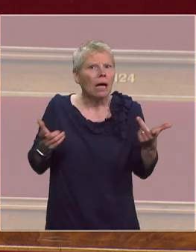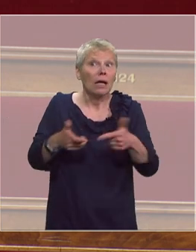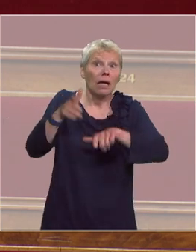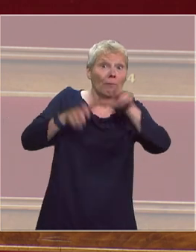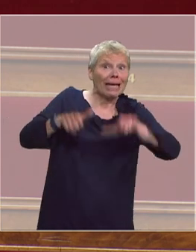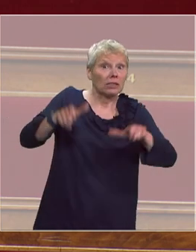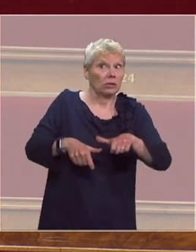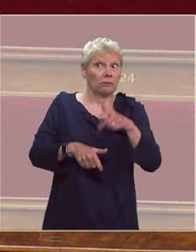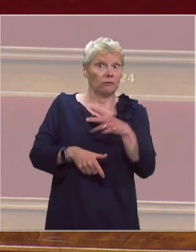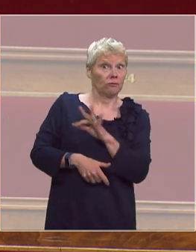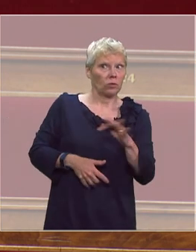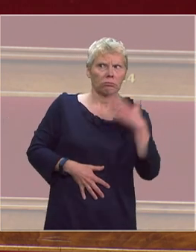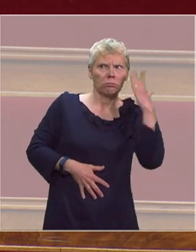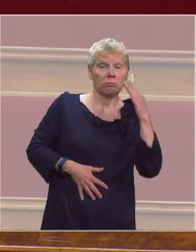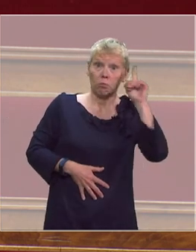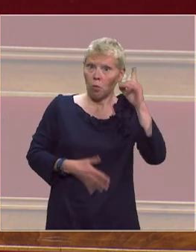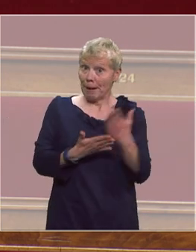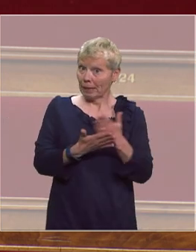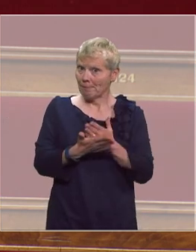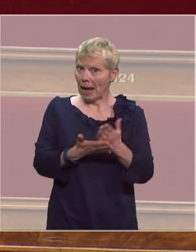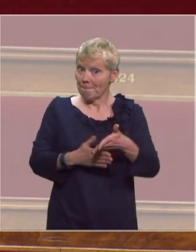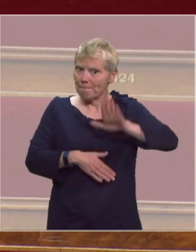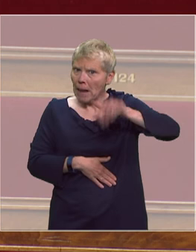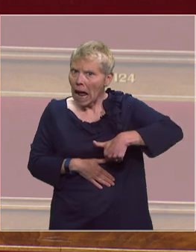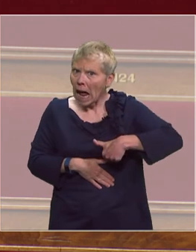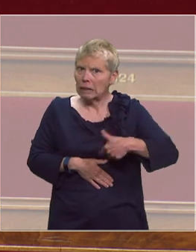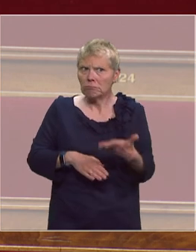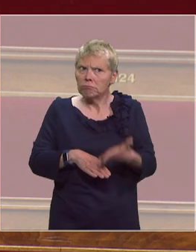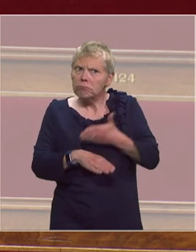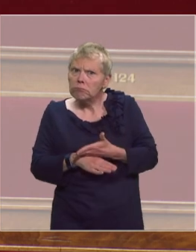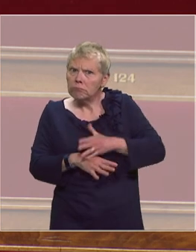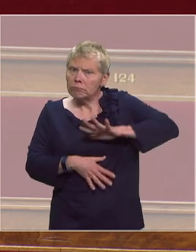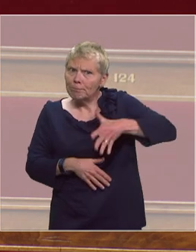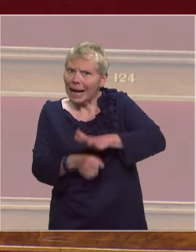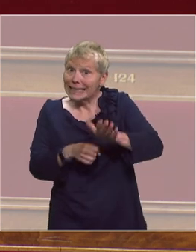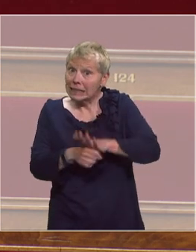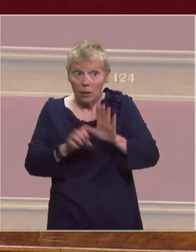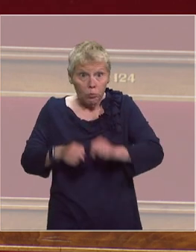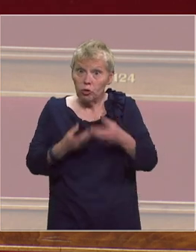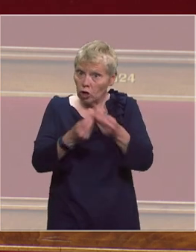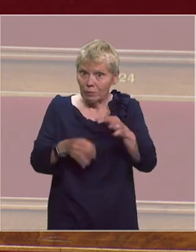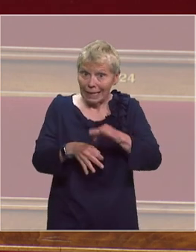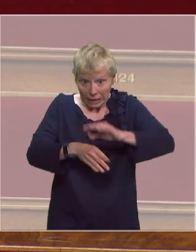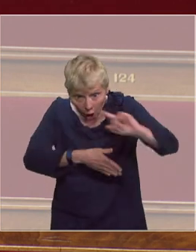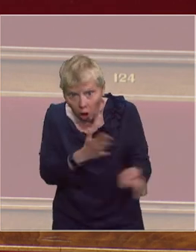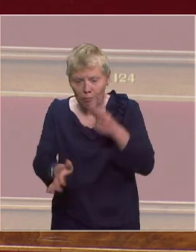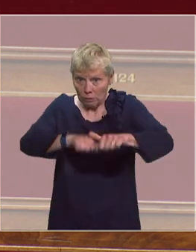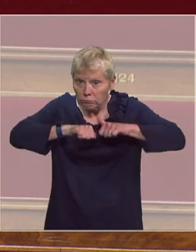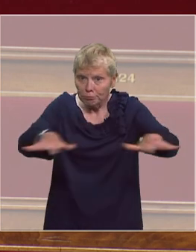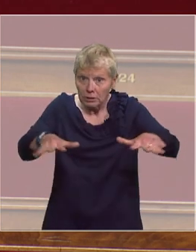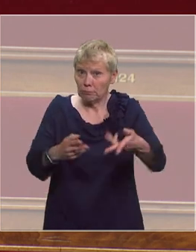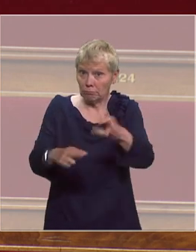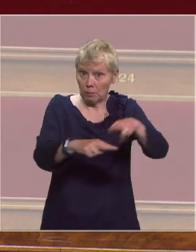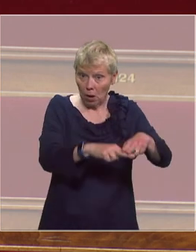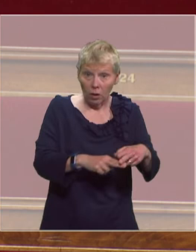anticipés, ce déconfinement pourrait provoquer une nouvelle flambée de contamination et son lot de décès. La situation actuelle en